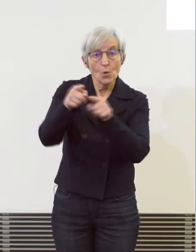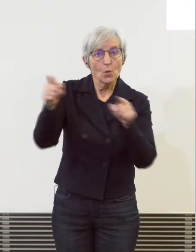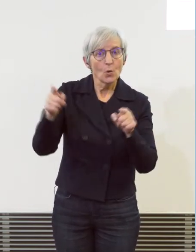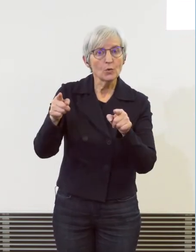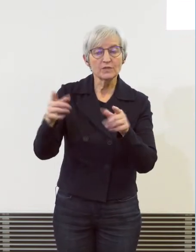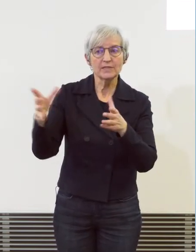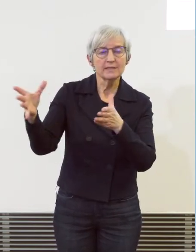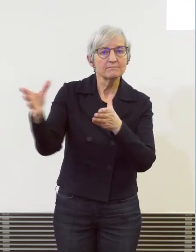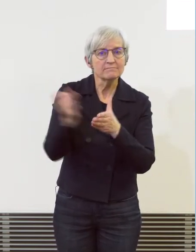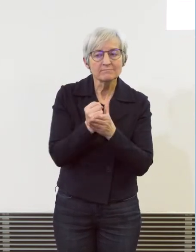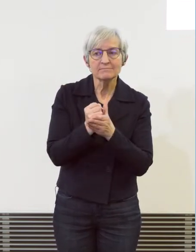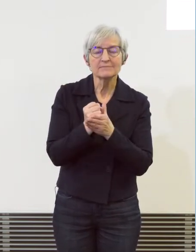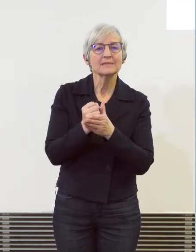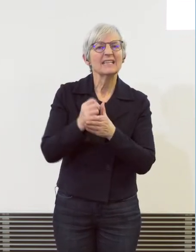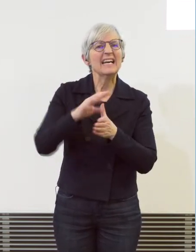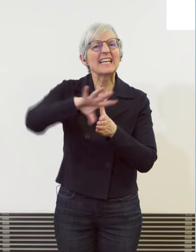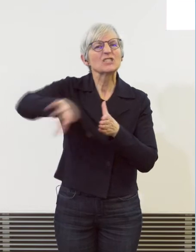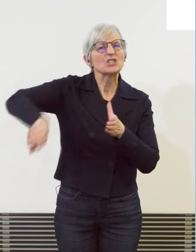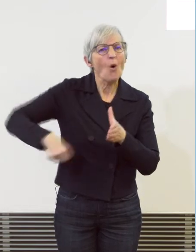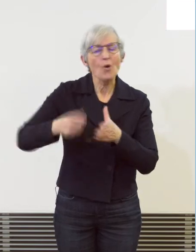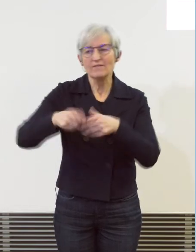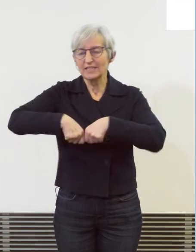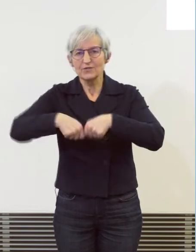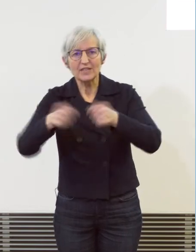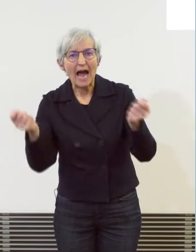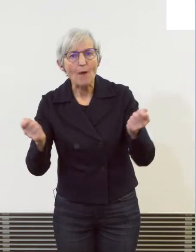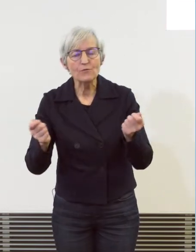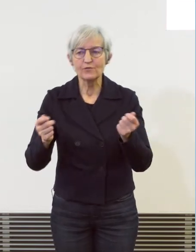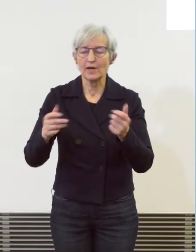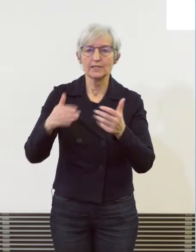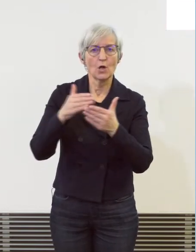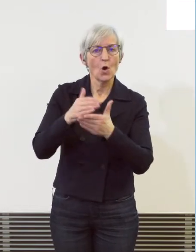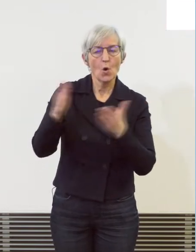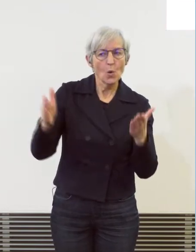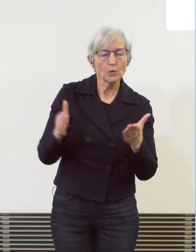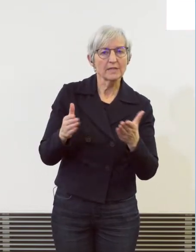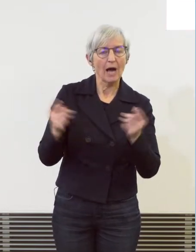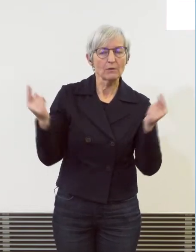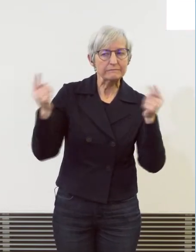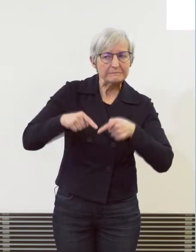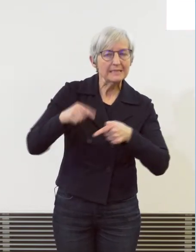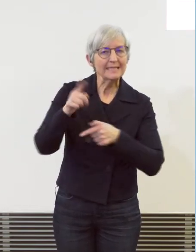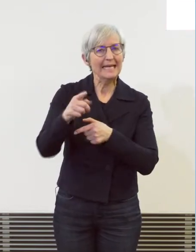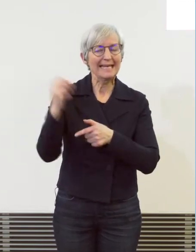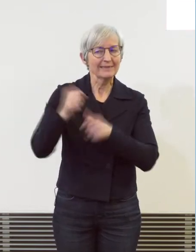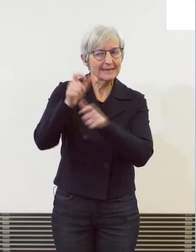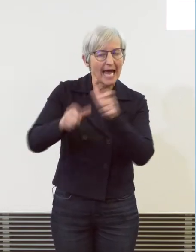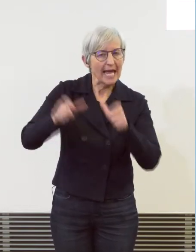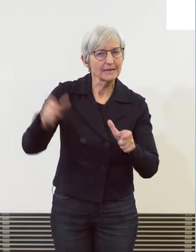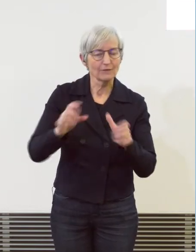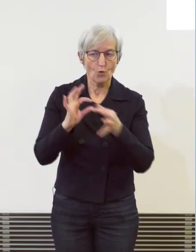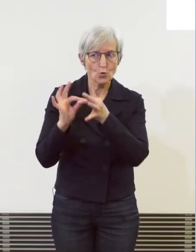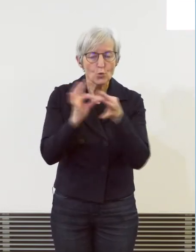und Verhaftungen von der teilweise spezialisierte und organisierte agierende Täterschaft.